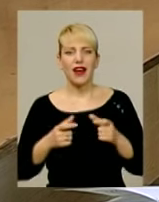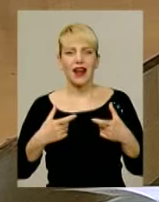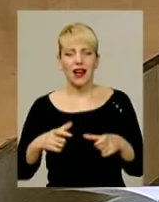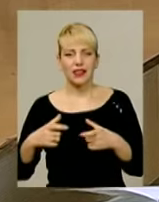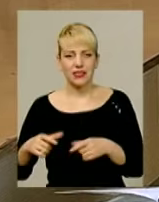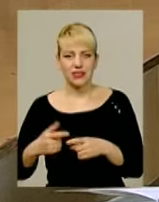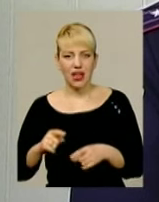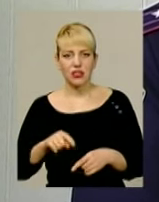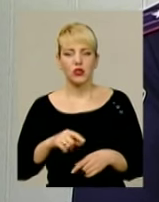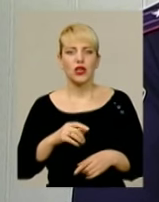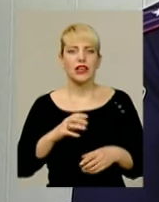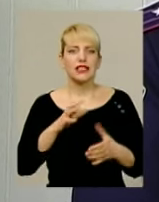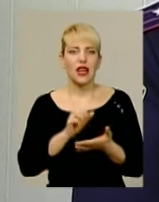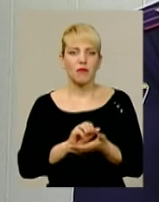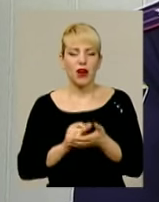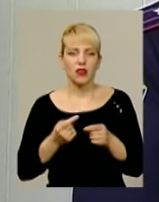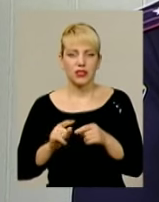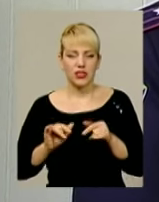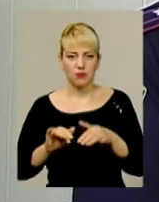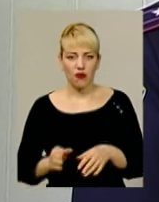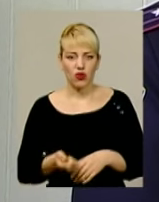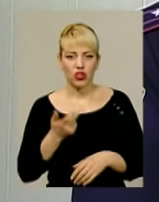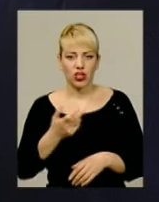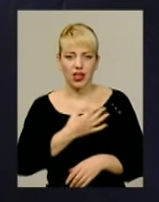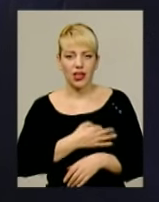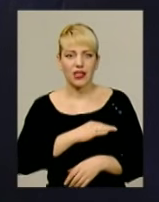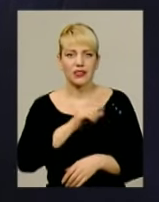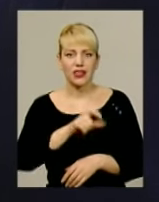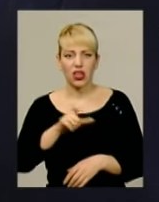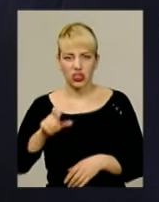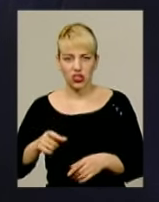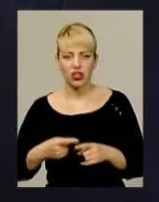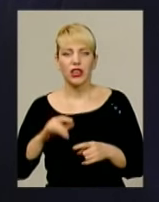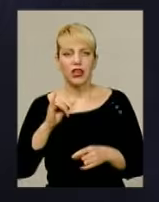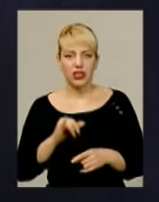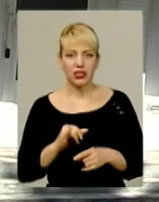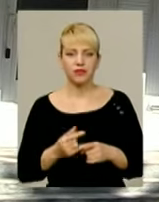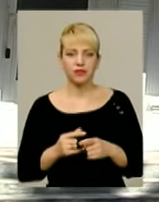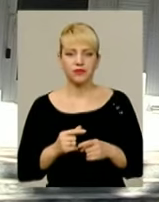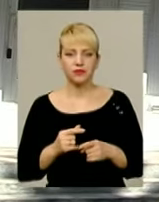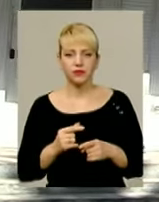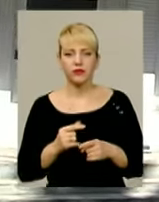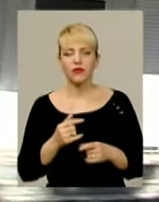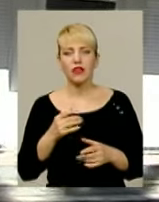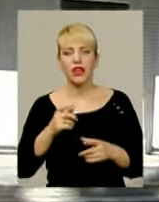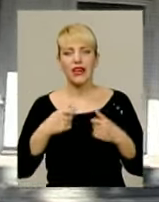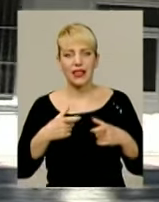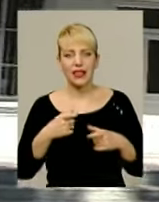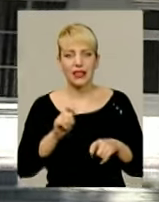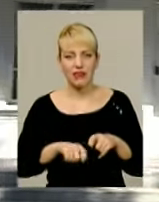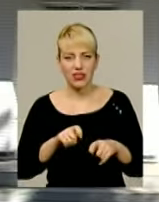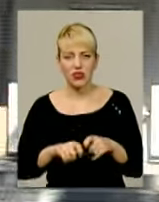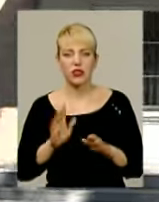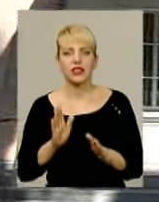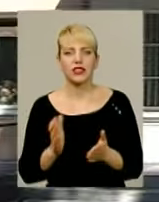справою за півроку займалося вже кілька слідчих. Тож, поки правоохоронці шукають необхідні докази, а ревізори все ще збираються робити